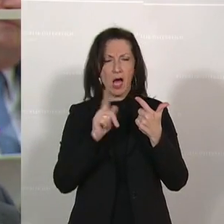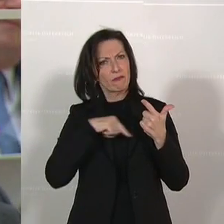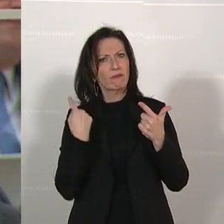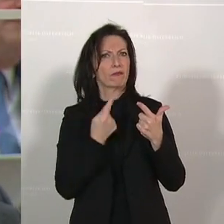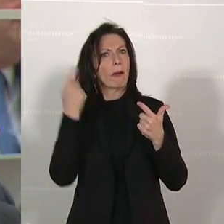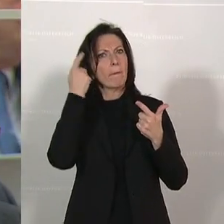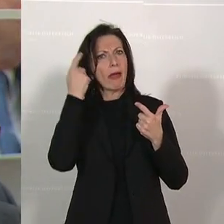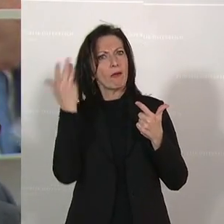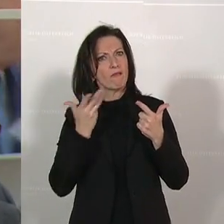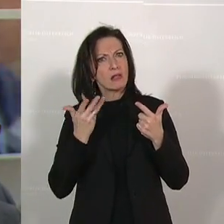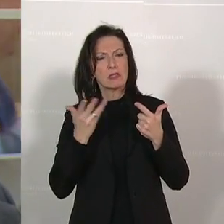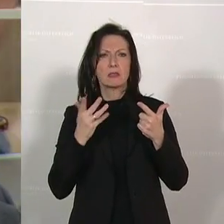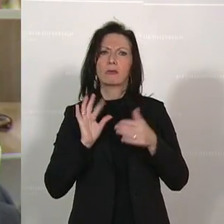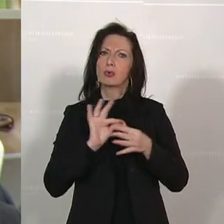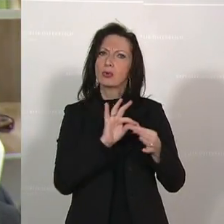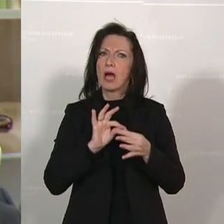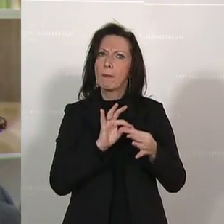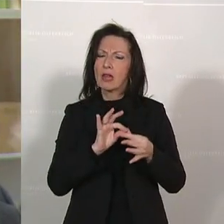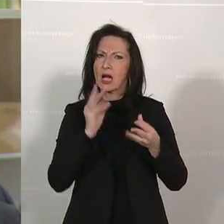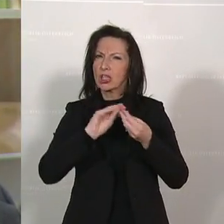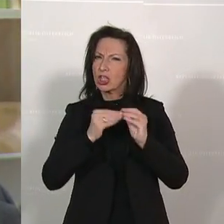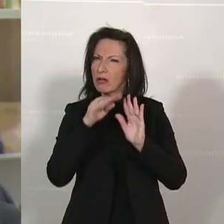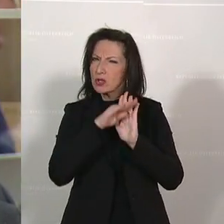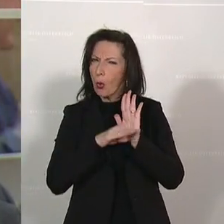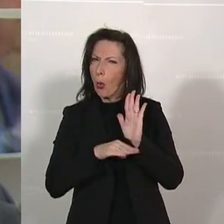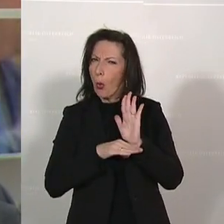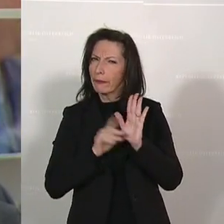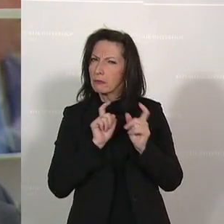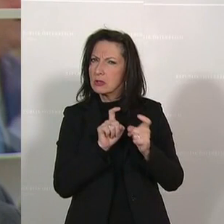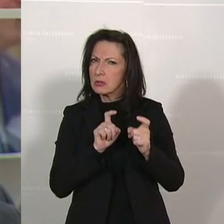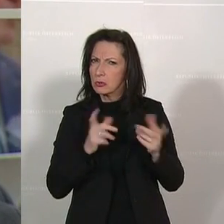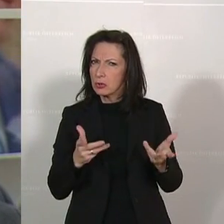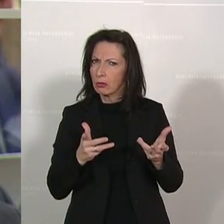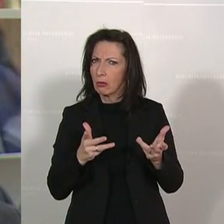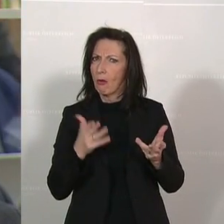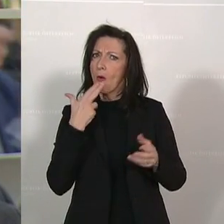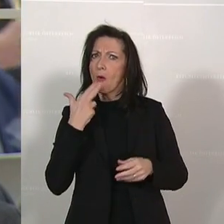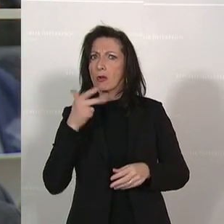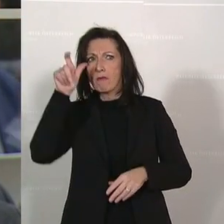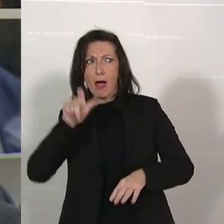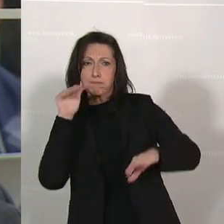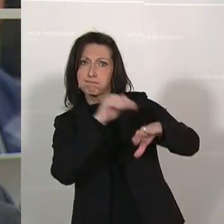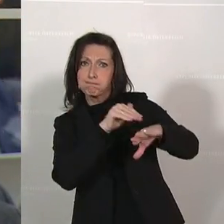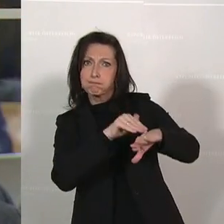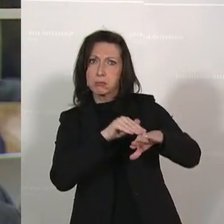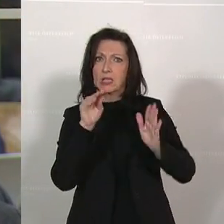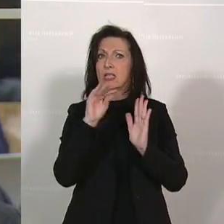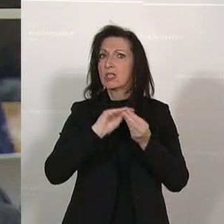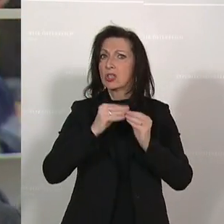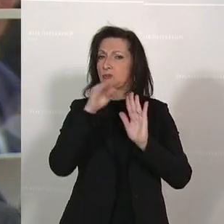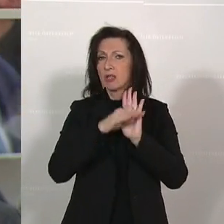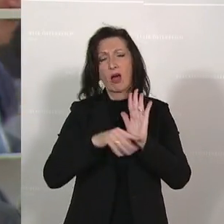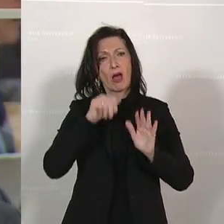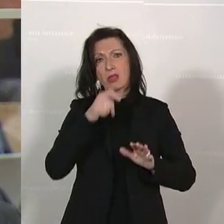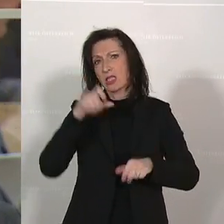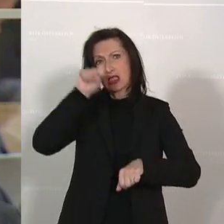Auffassung, dass im Zuge einer Geschäftsordnungsdebatte und Meldung zur Geschäftsbehandlung nicht zwingend erforderlich